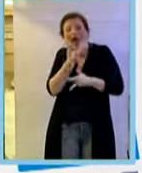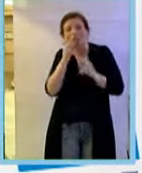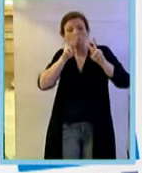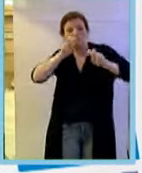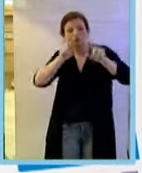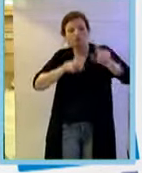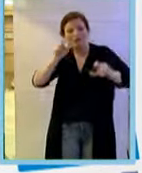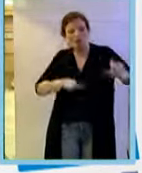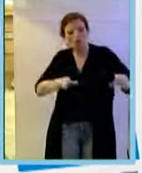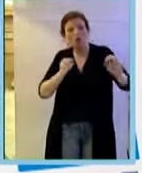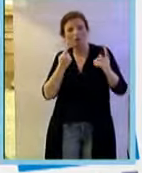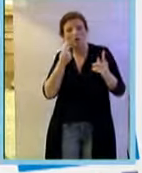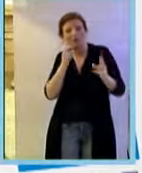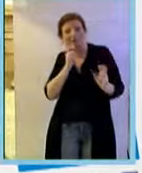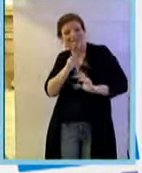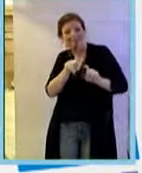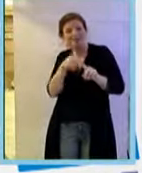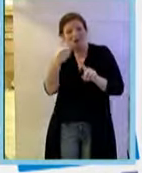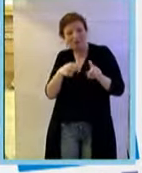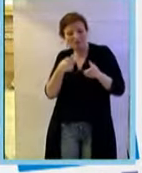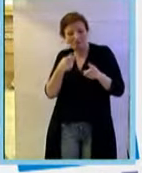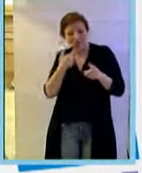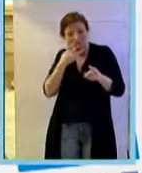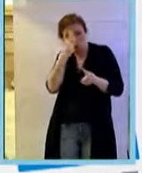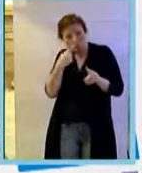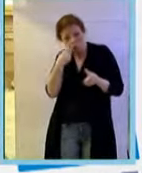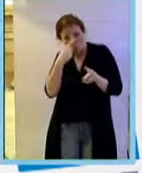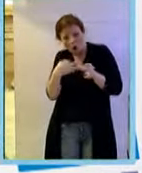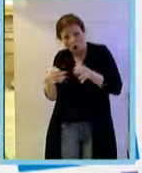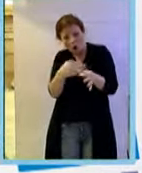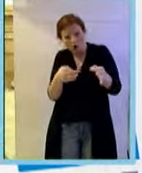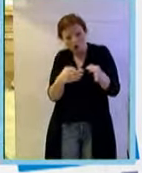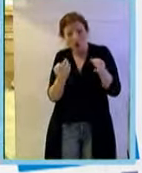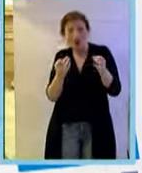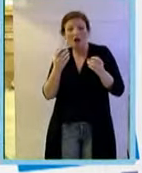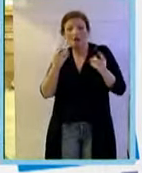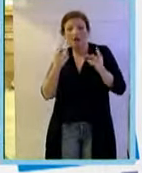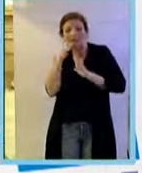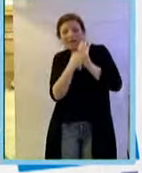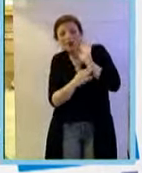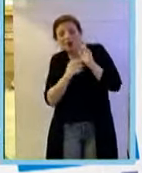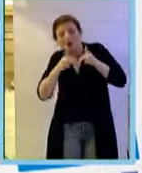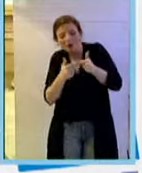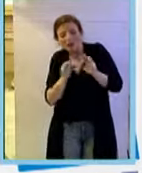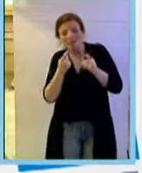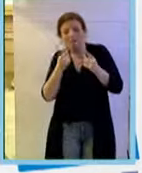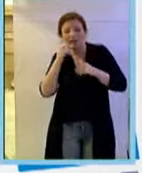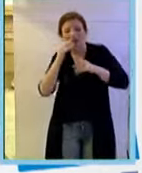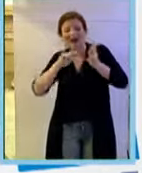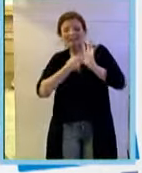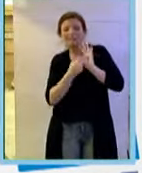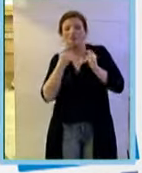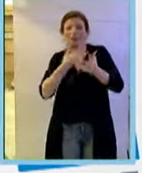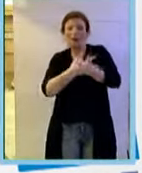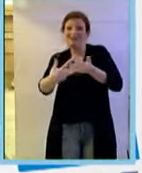indicato che queste svolgono un ruolo nel regolamentare questa angioarchitettura della ghiandola pituitaria. Ed ero molto curioso di questa